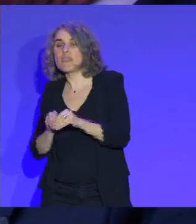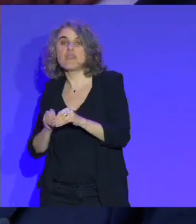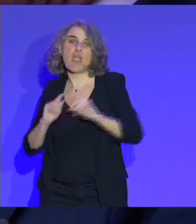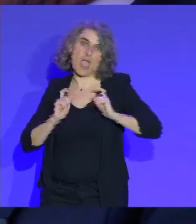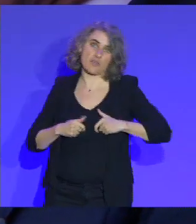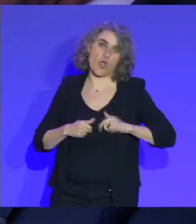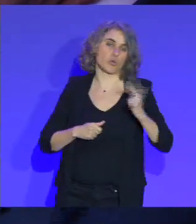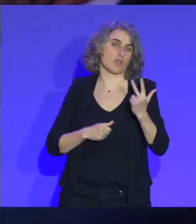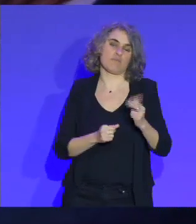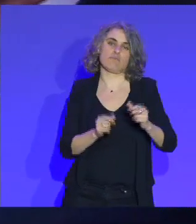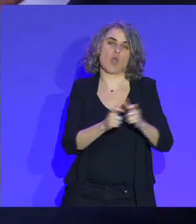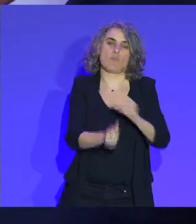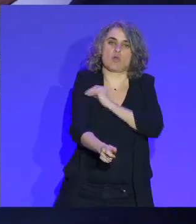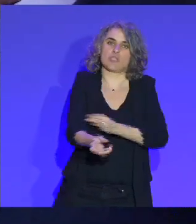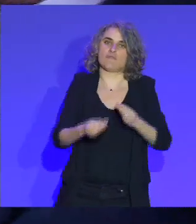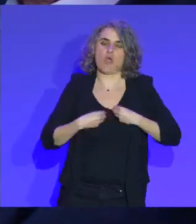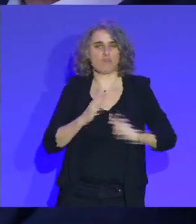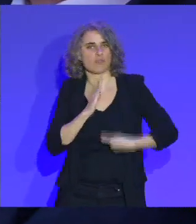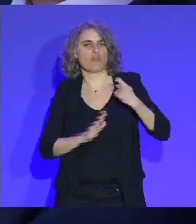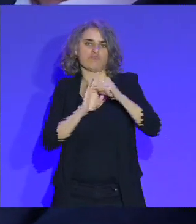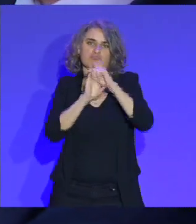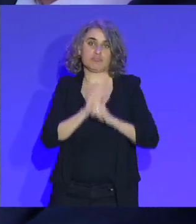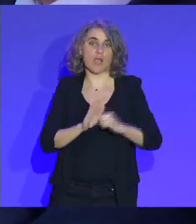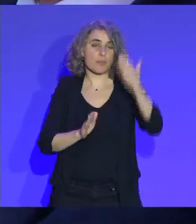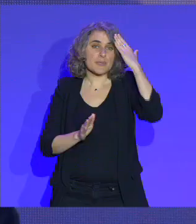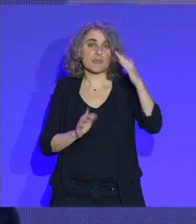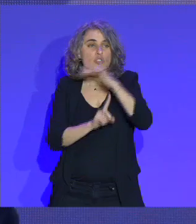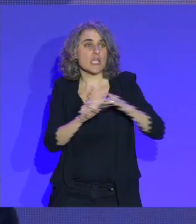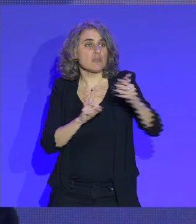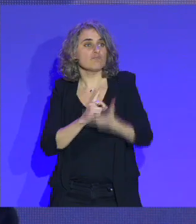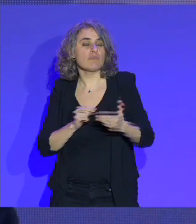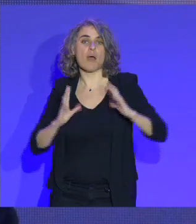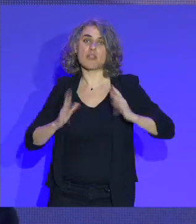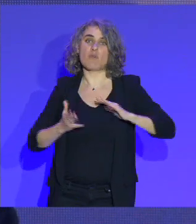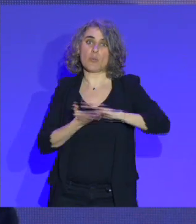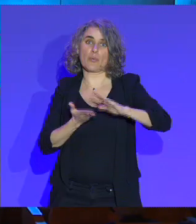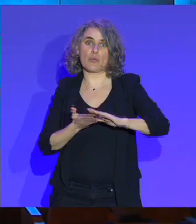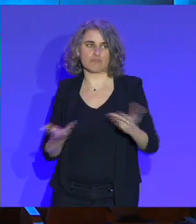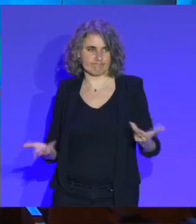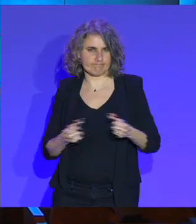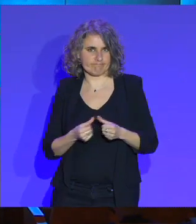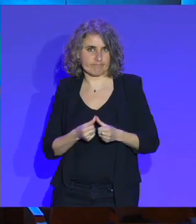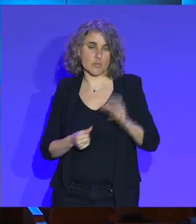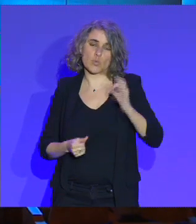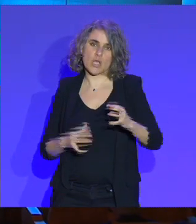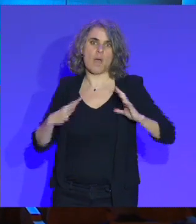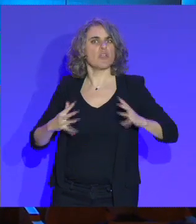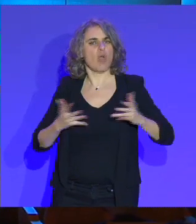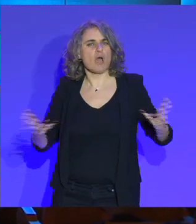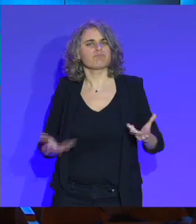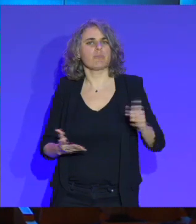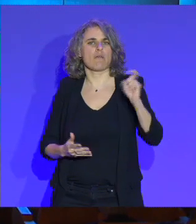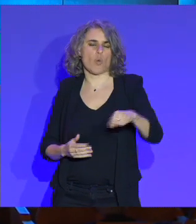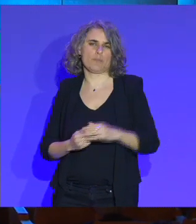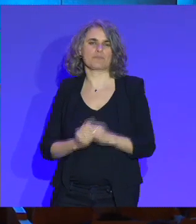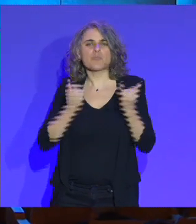et l'école. Et je crois que notre société sans bénévole, qu'est-ce qu'elle serait ? Donc c'est important de soutenir ce bénévolat. Si demain,